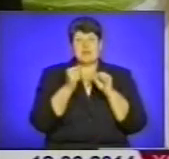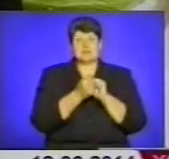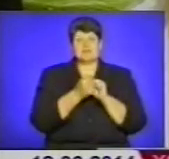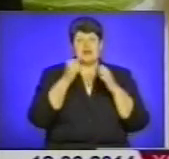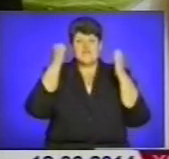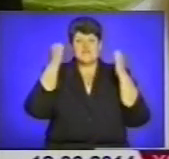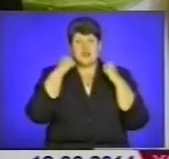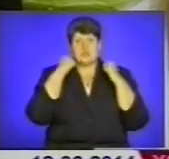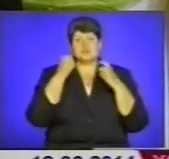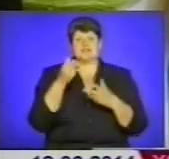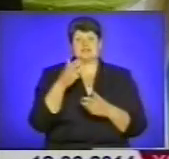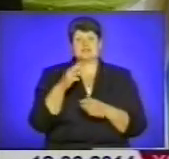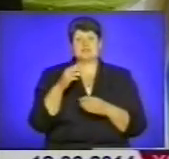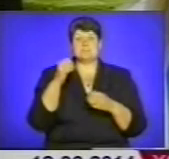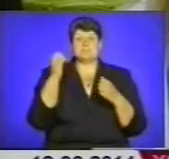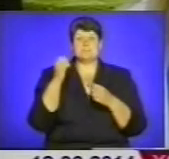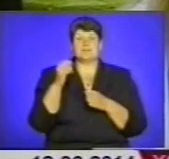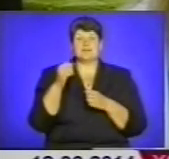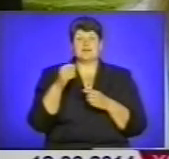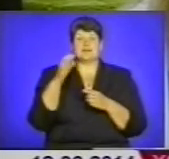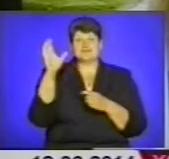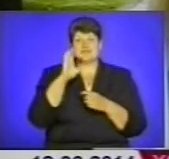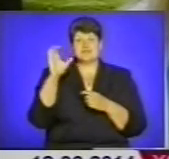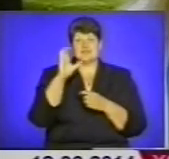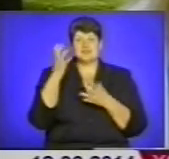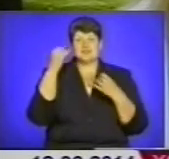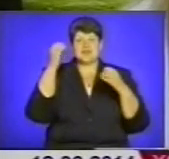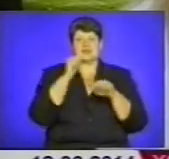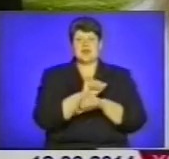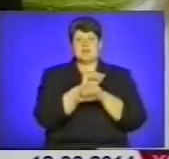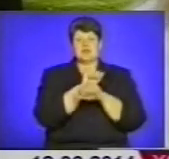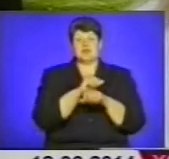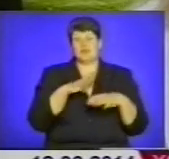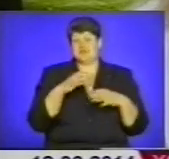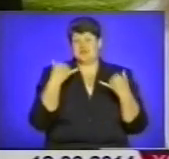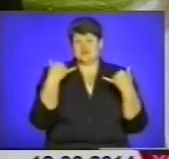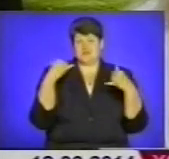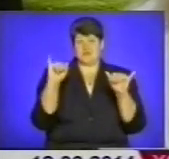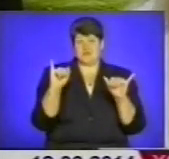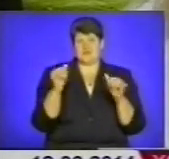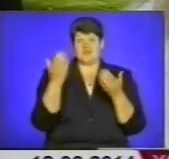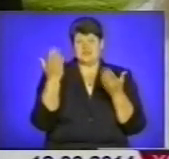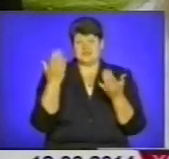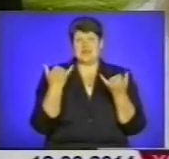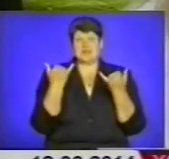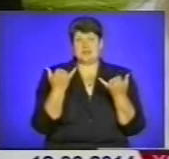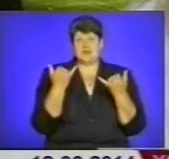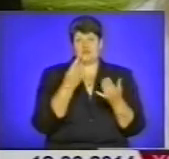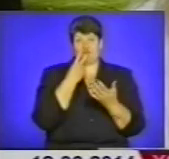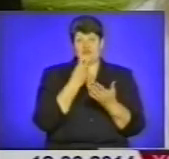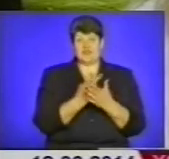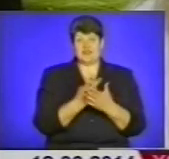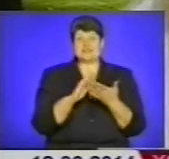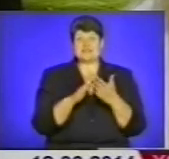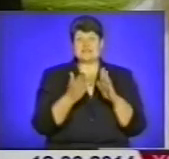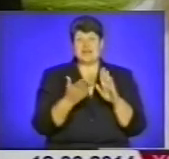Шапошці з Майдану, в Шапошці Блакитні, такій ще на Майдані. Нездивована була її теперішнім виглядом, її